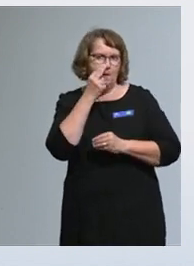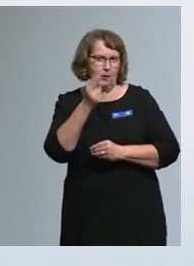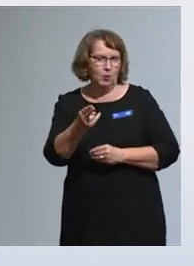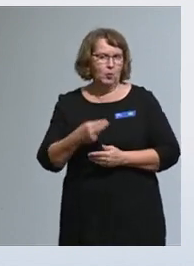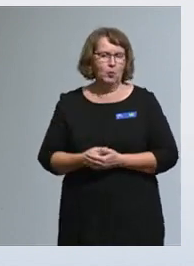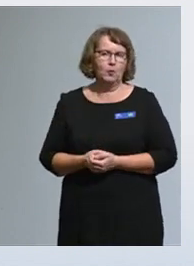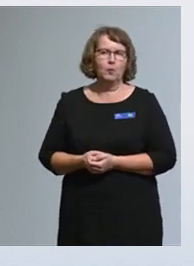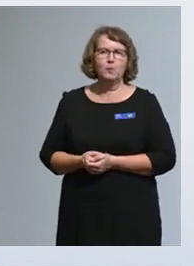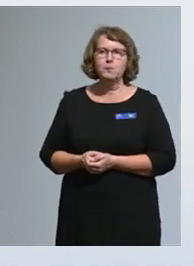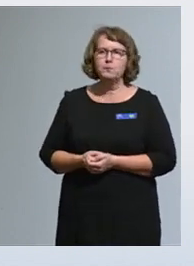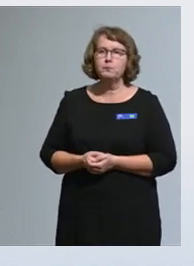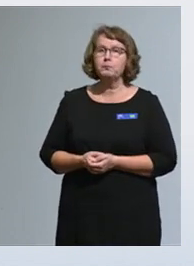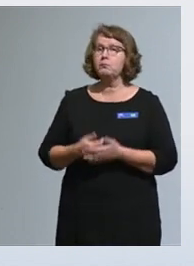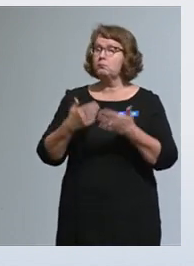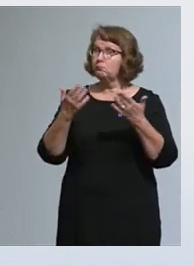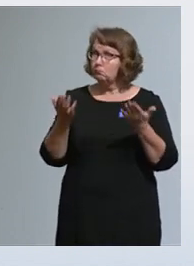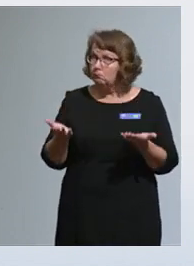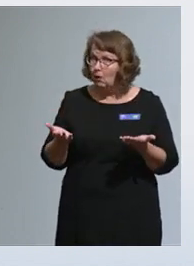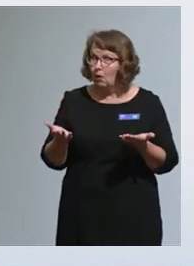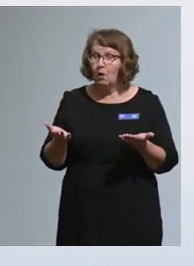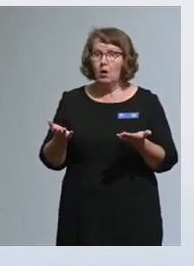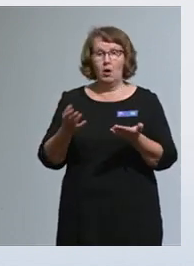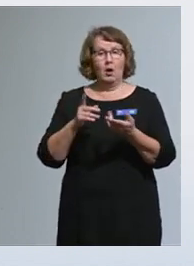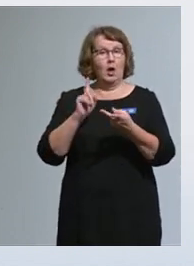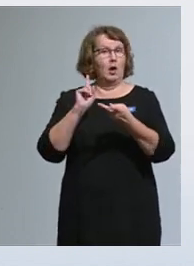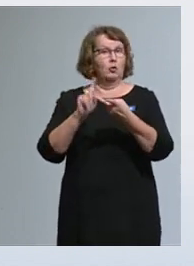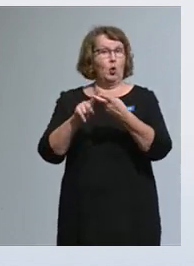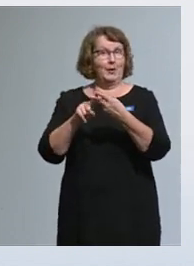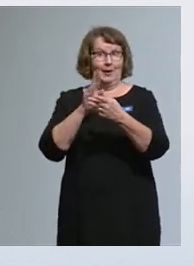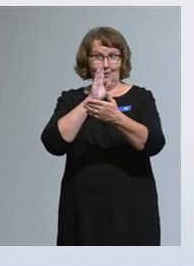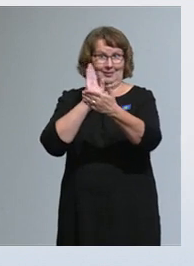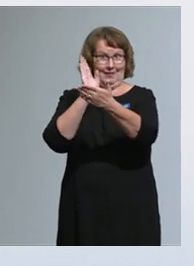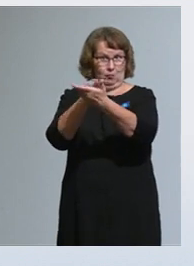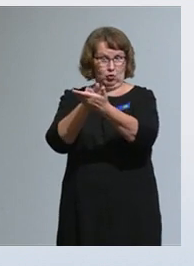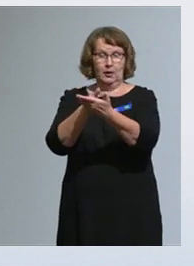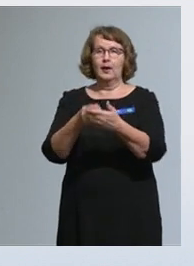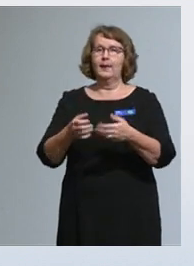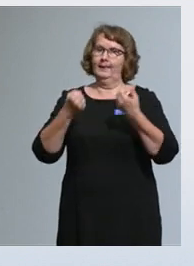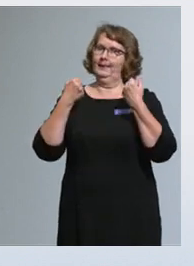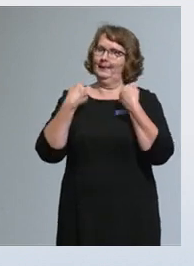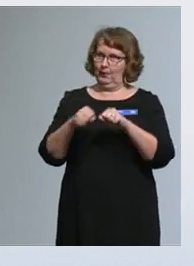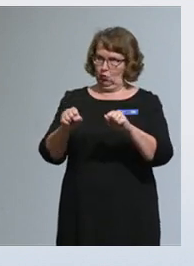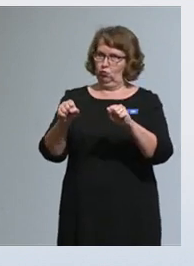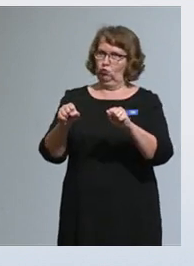No, toinen tavoitteemme hankkeessa on tehokkuus.